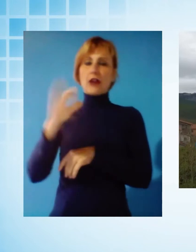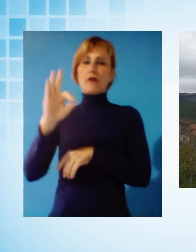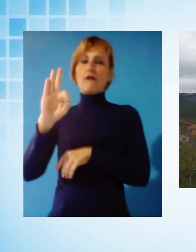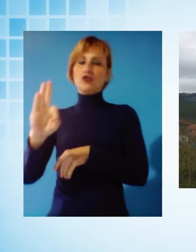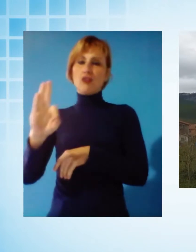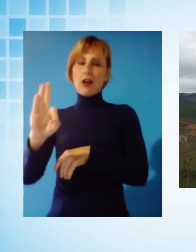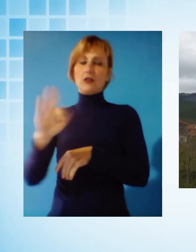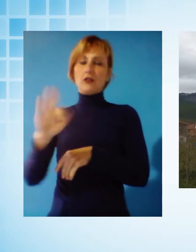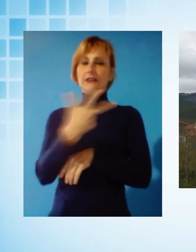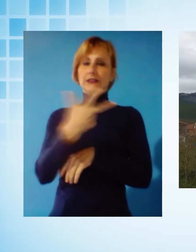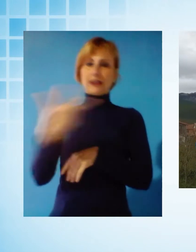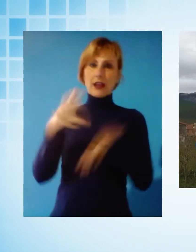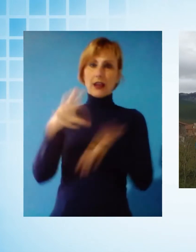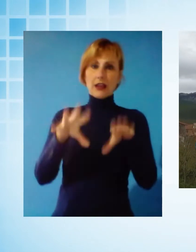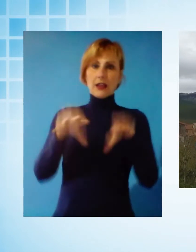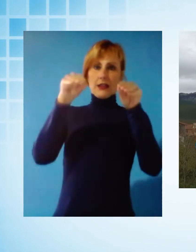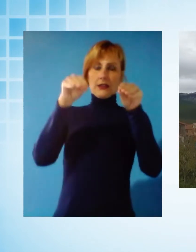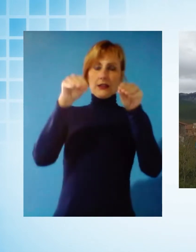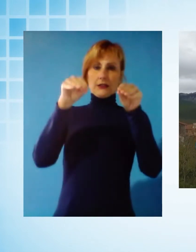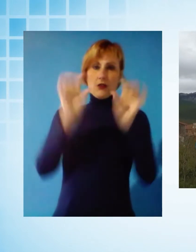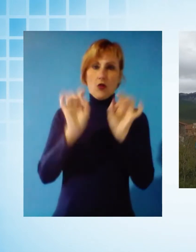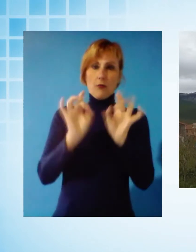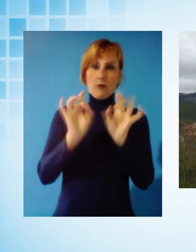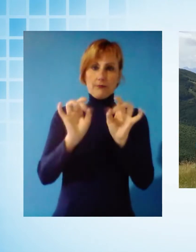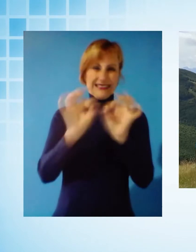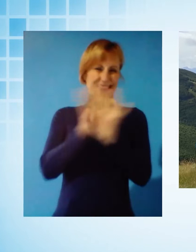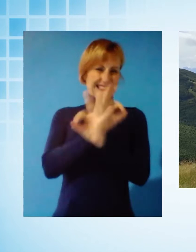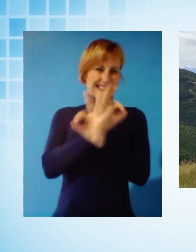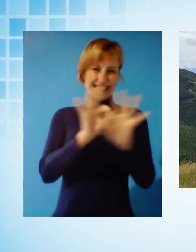non hanno registrato nessun contagiato da coronavirus.